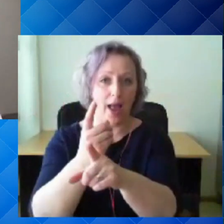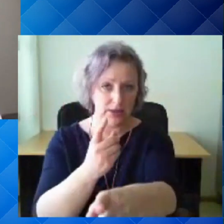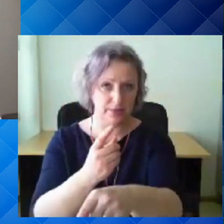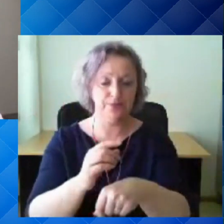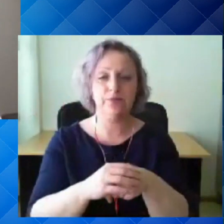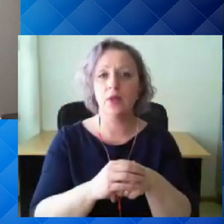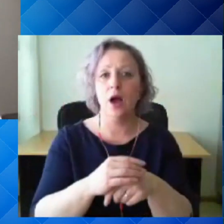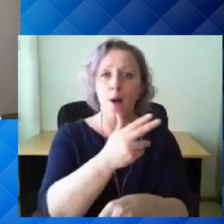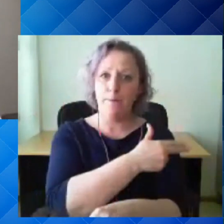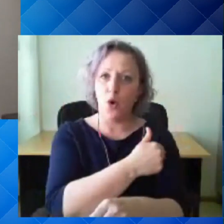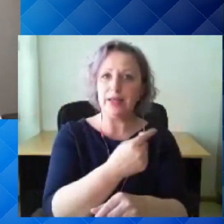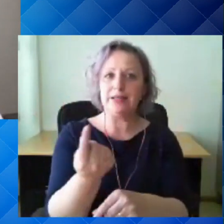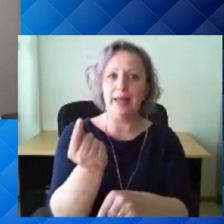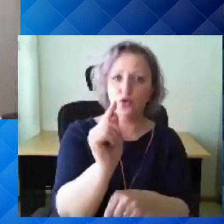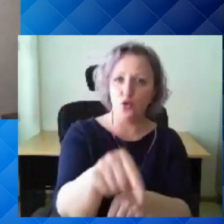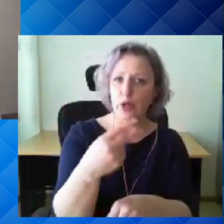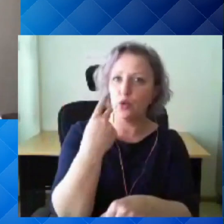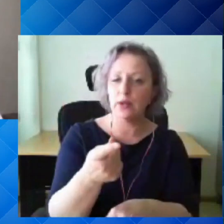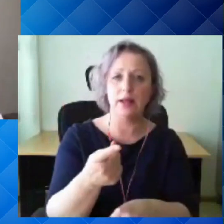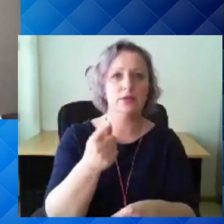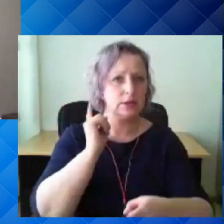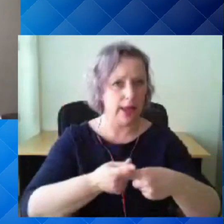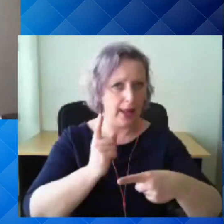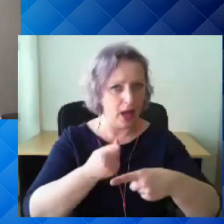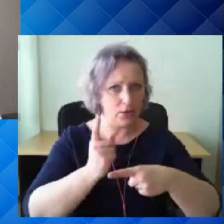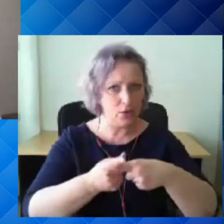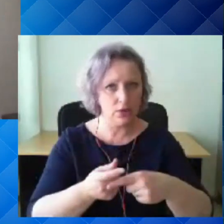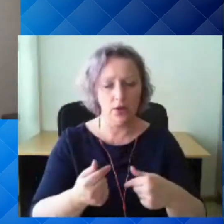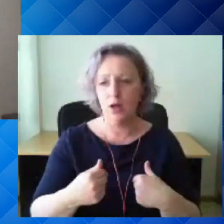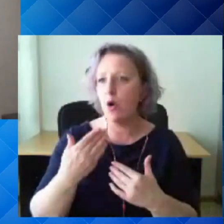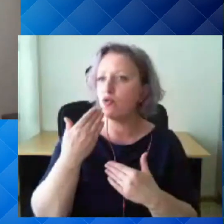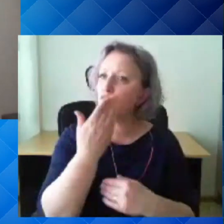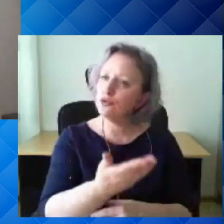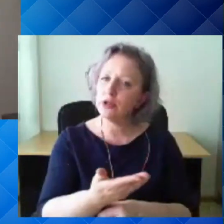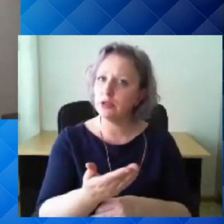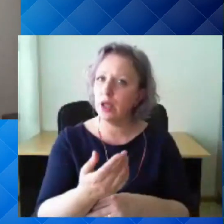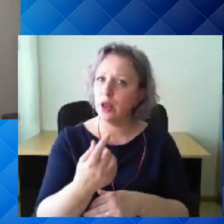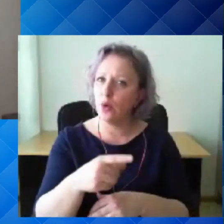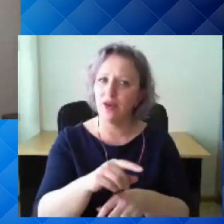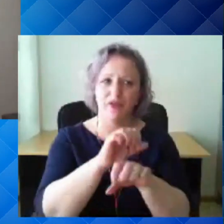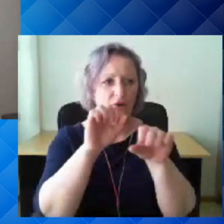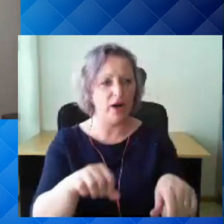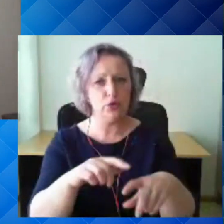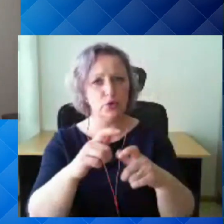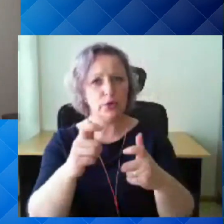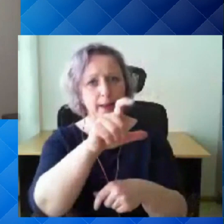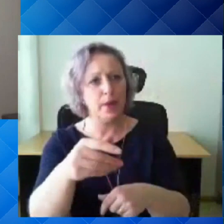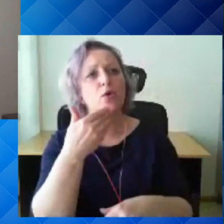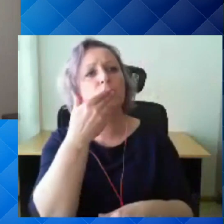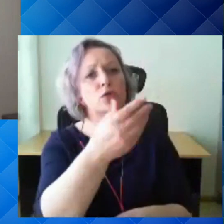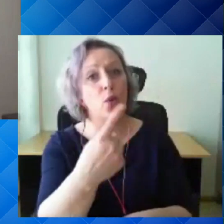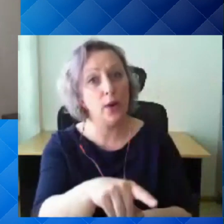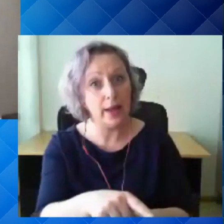et see kindlasti ei ole lubatud. Küsisin järgi valitsuse liikmõttel, et nüüd see